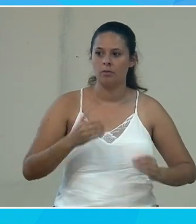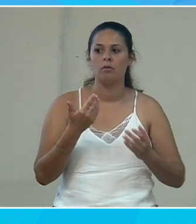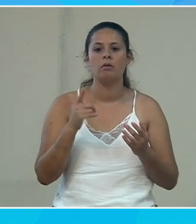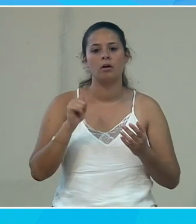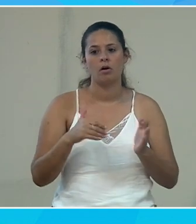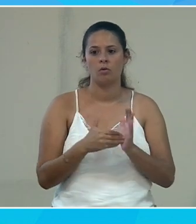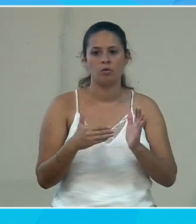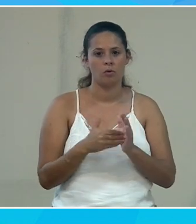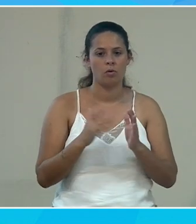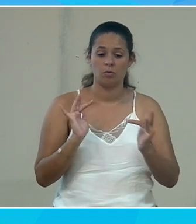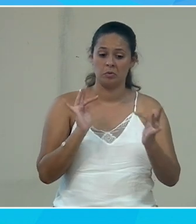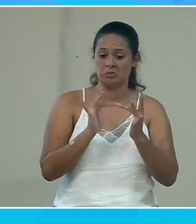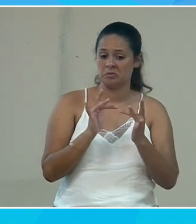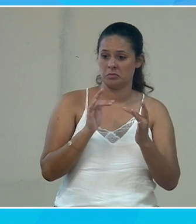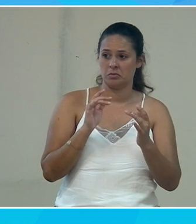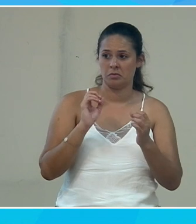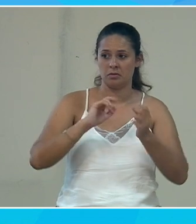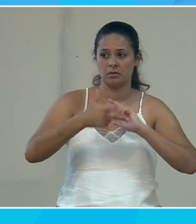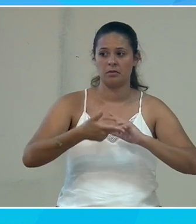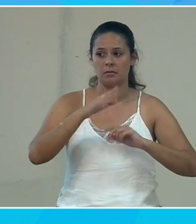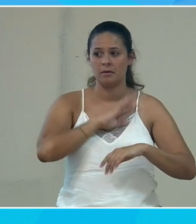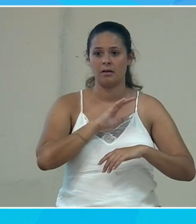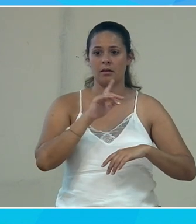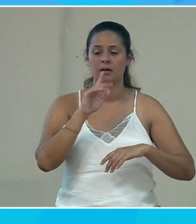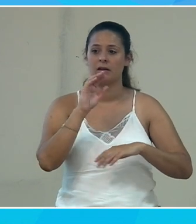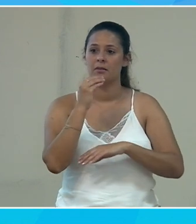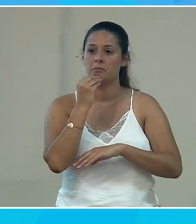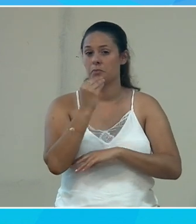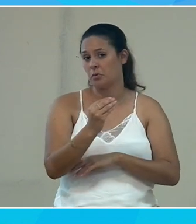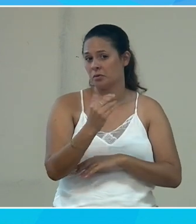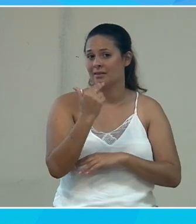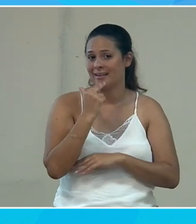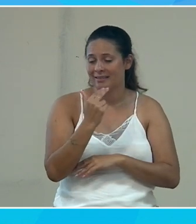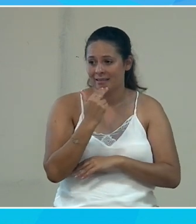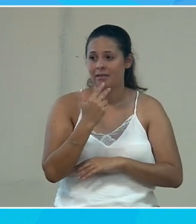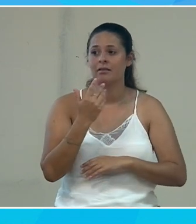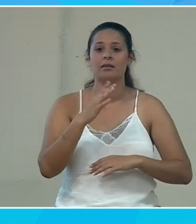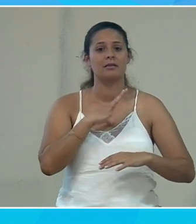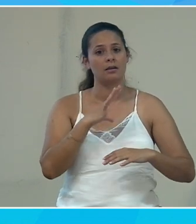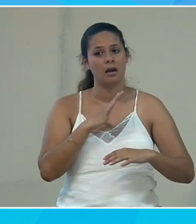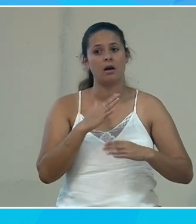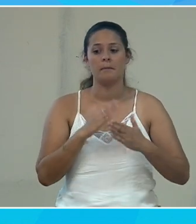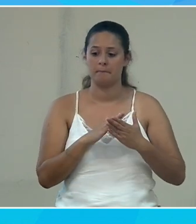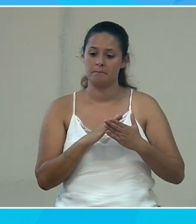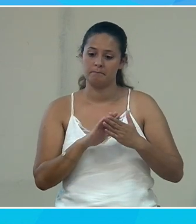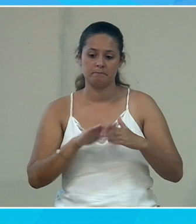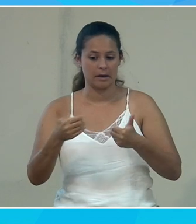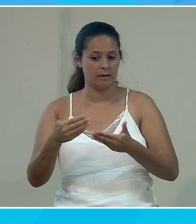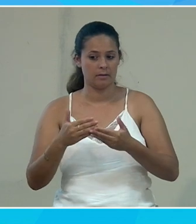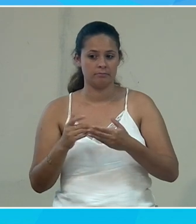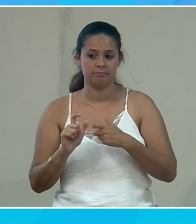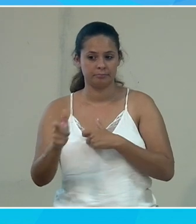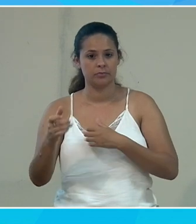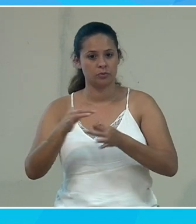encore d'une connexion internet efficiente en tout cas qui soit très efficace donc est-ce qu'il y aurait par la suite des solutions